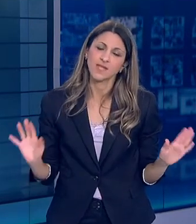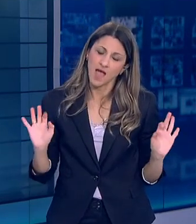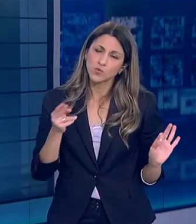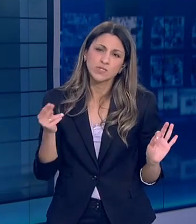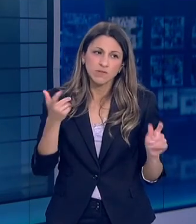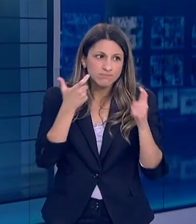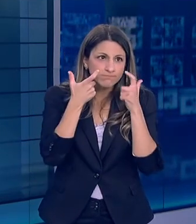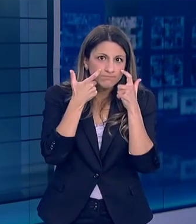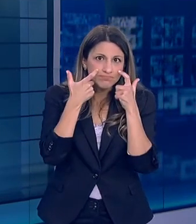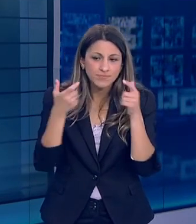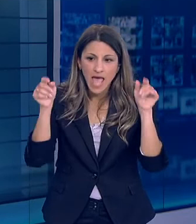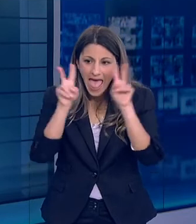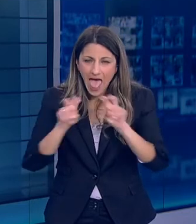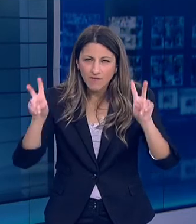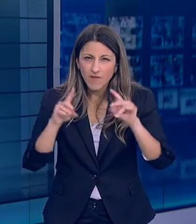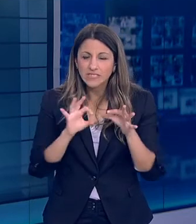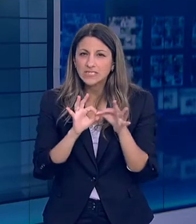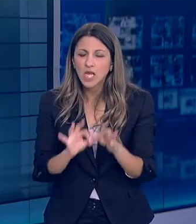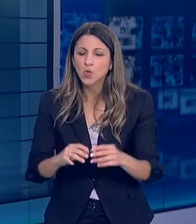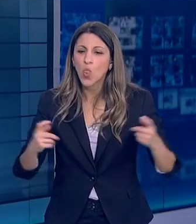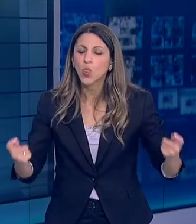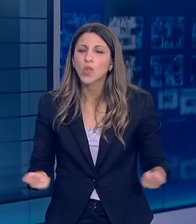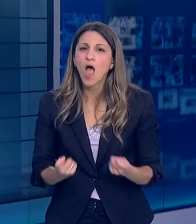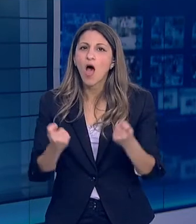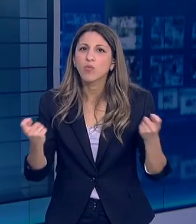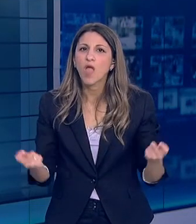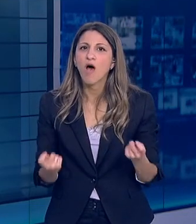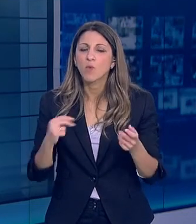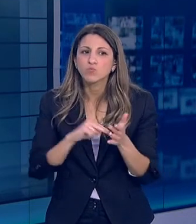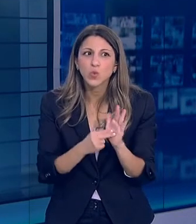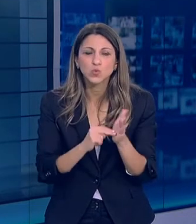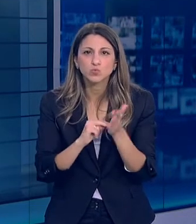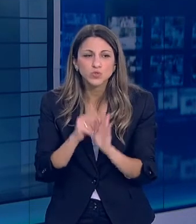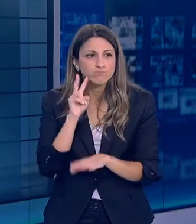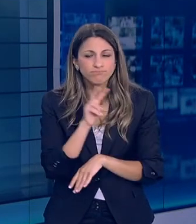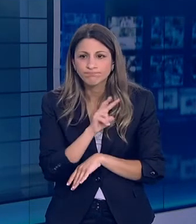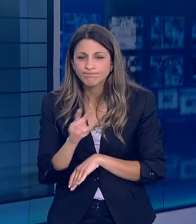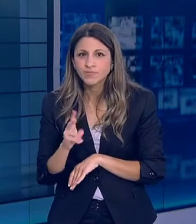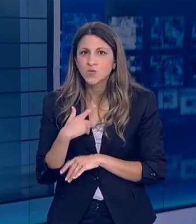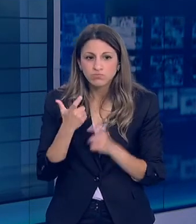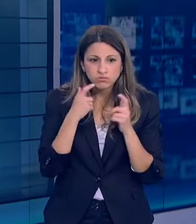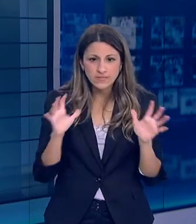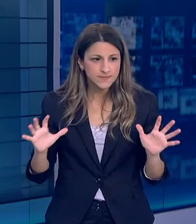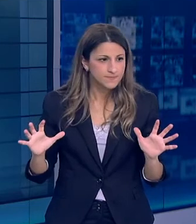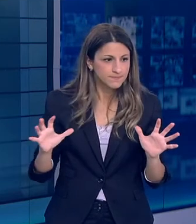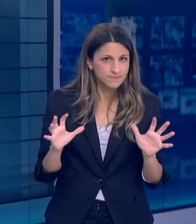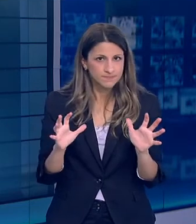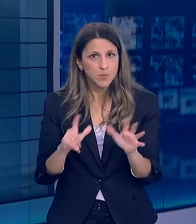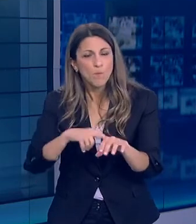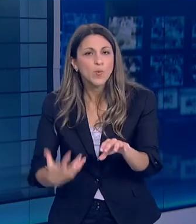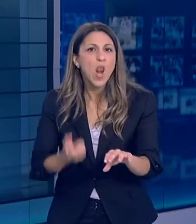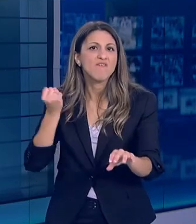επιδημιολογική επαγρύπνηση Επιτήρηση σε νύψη, δηλαδή σε προσοχή Ώστε να ανιχνεύσεις τέτοιου είδους